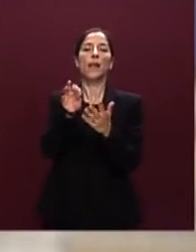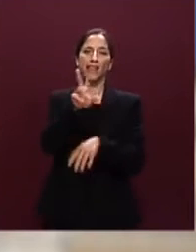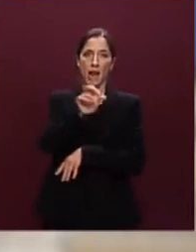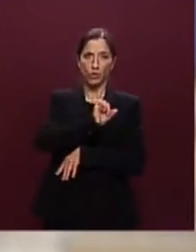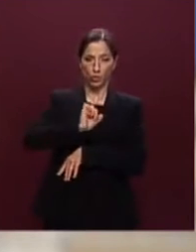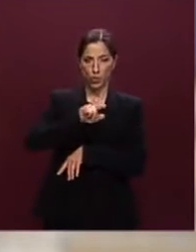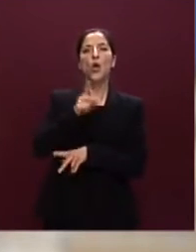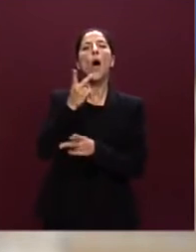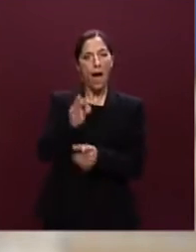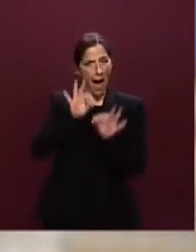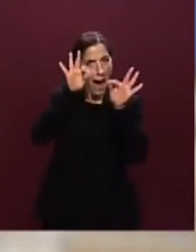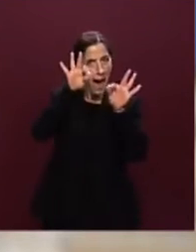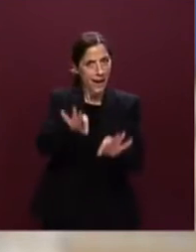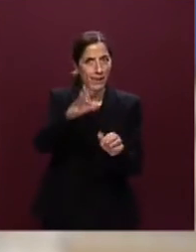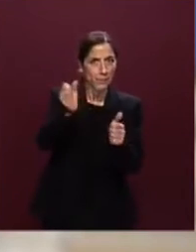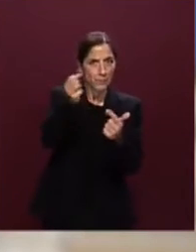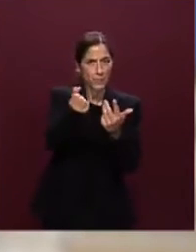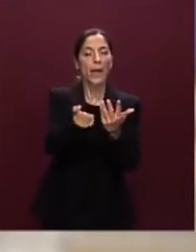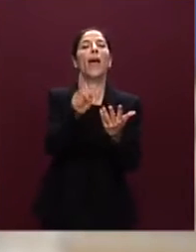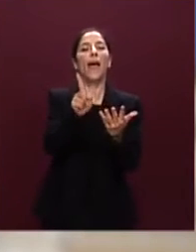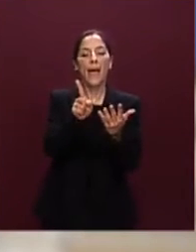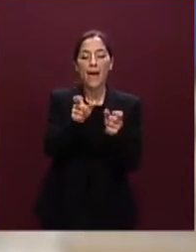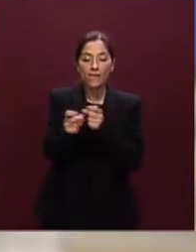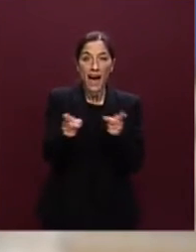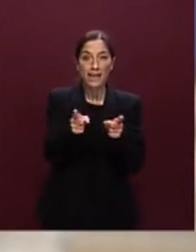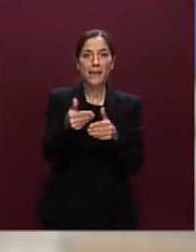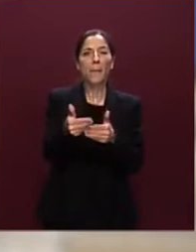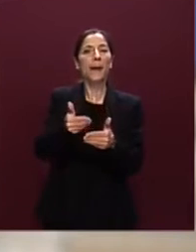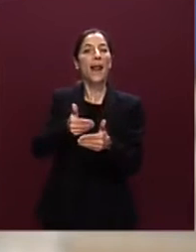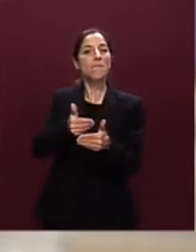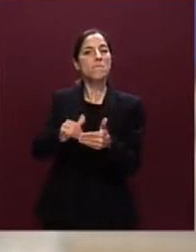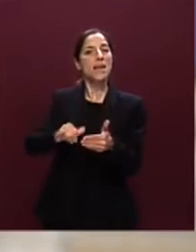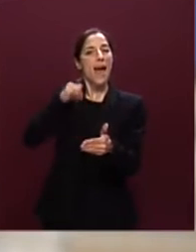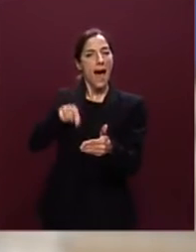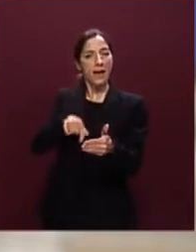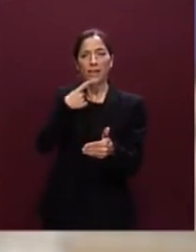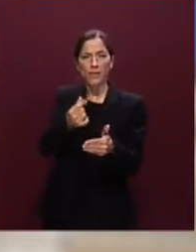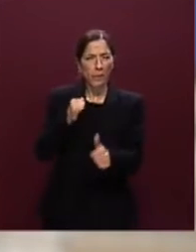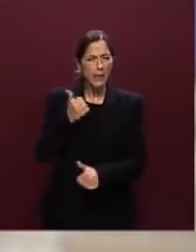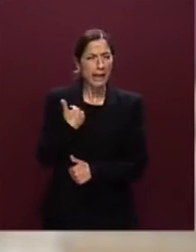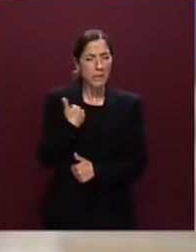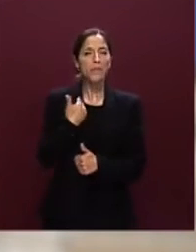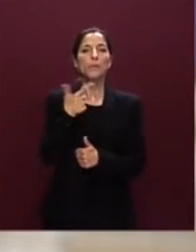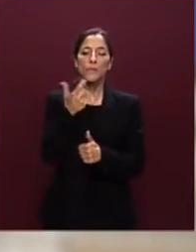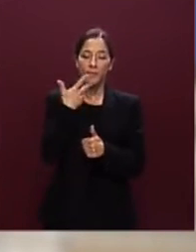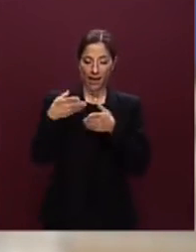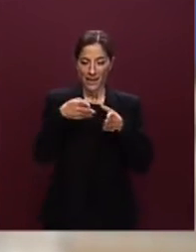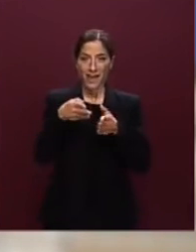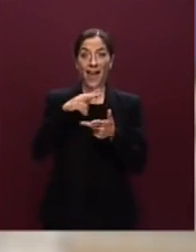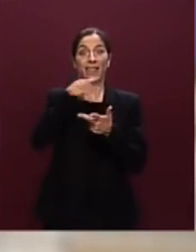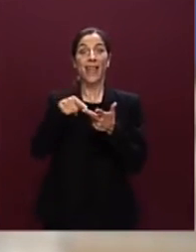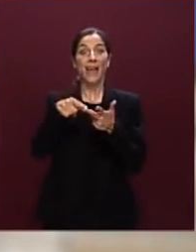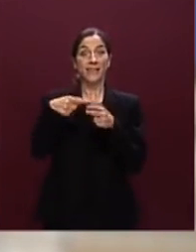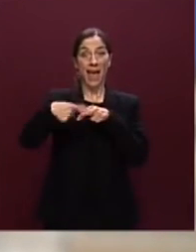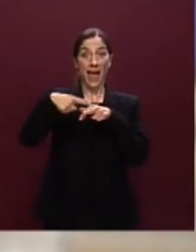e poterlo fare nella fase preliminare come dicevo prima per evitare il percorso che stiamo seguendo sulla terza lata di